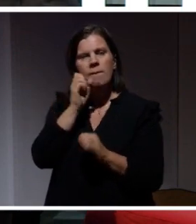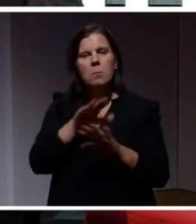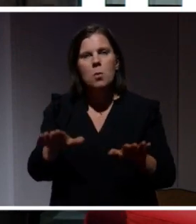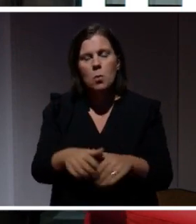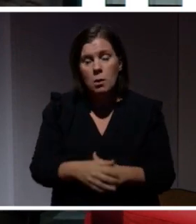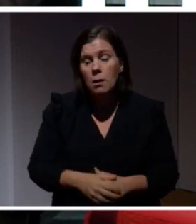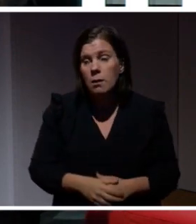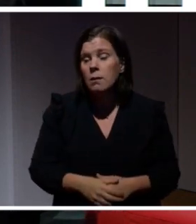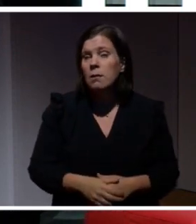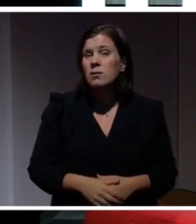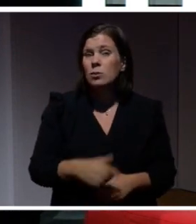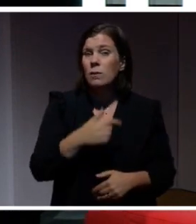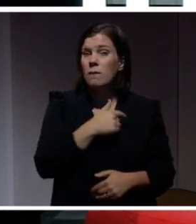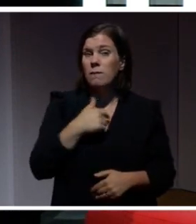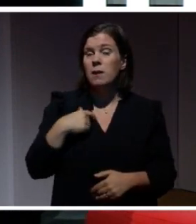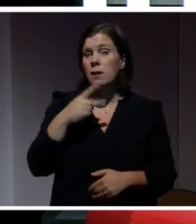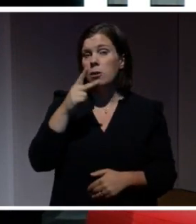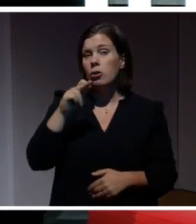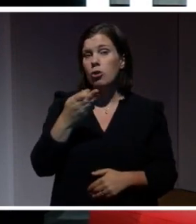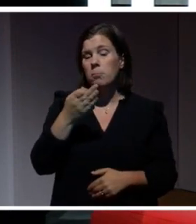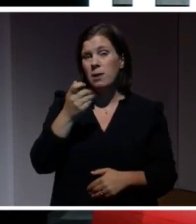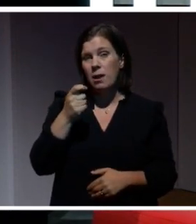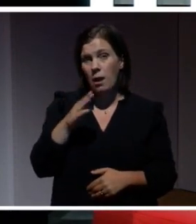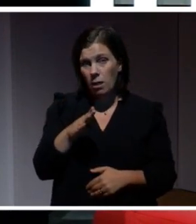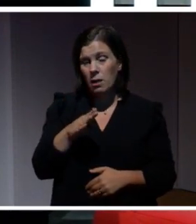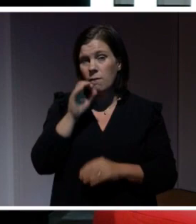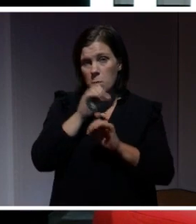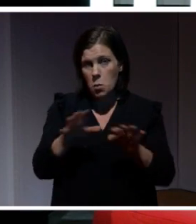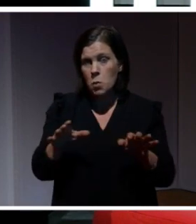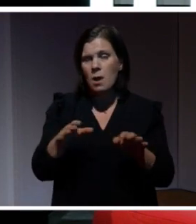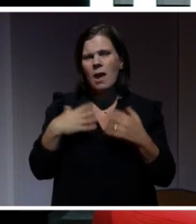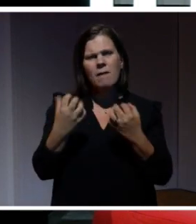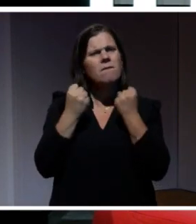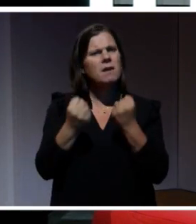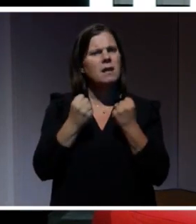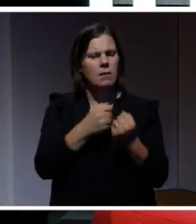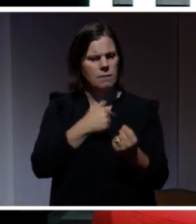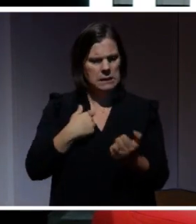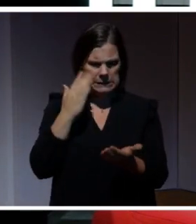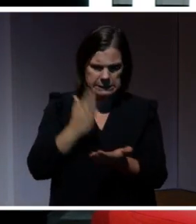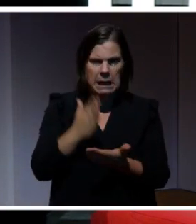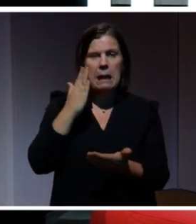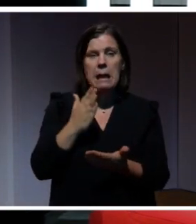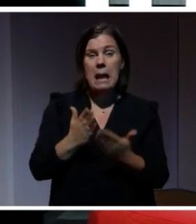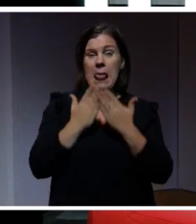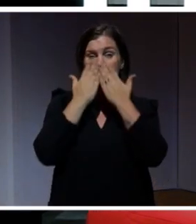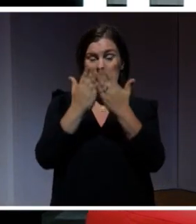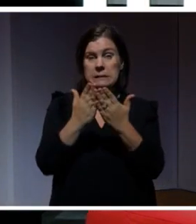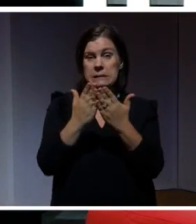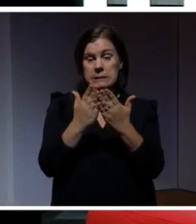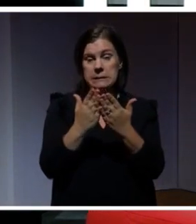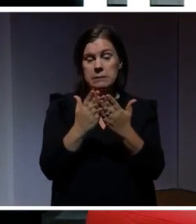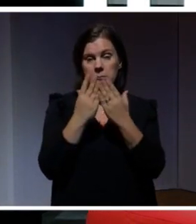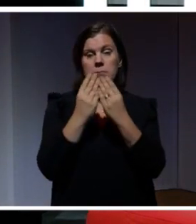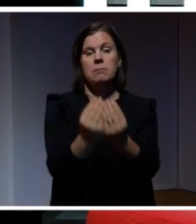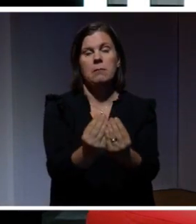det faktum att vi krypterar den här informationen är otroligt viktigt för att vi ska försäkra oss om att lässituationen är trygg och